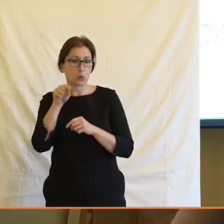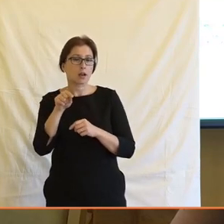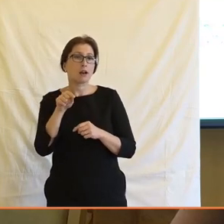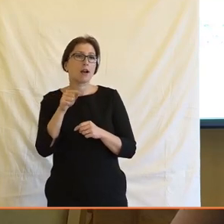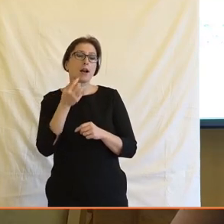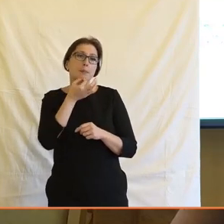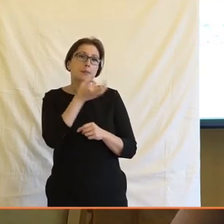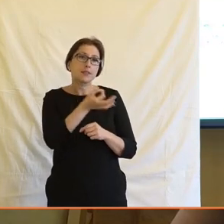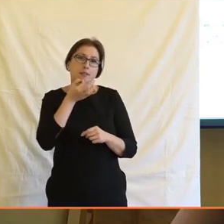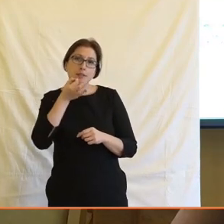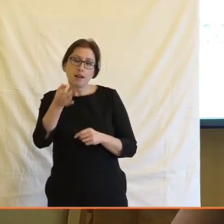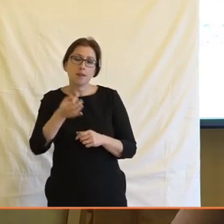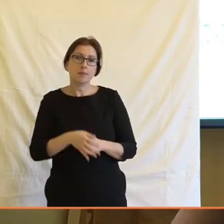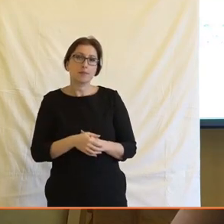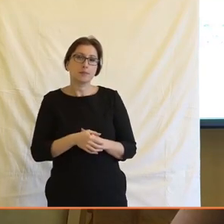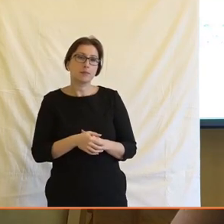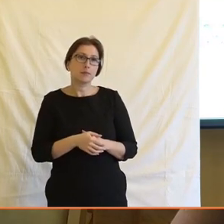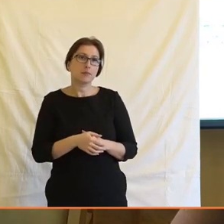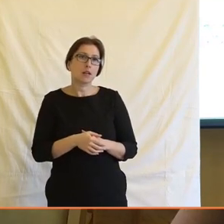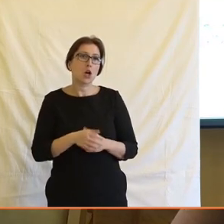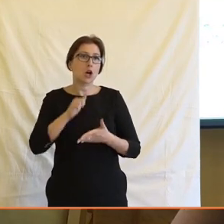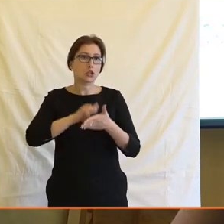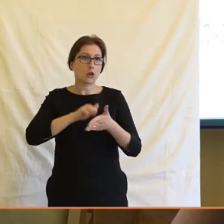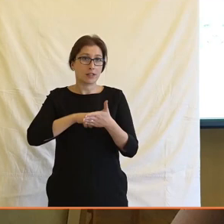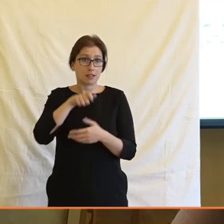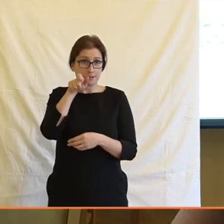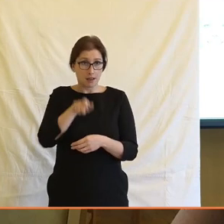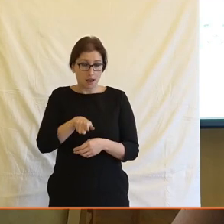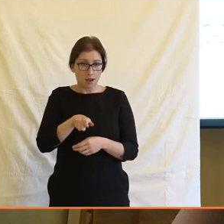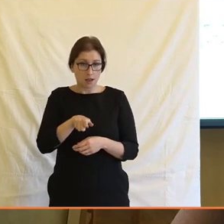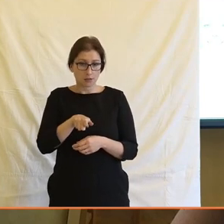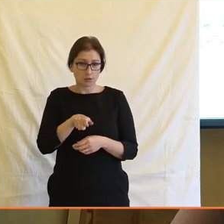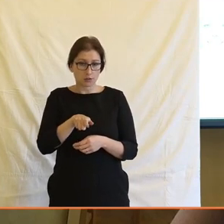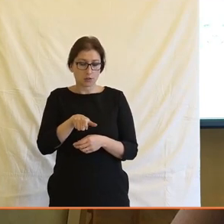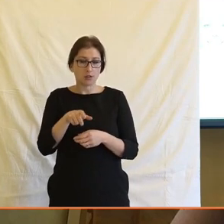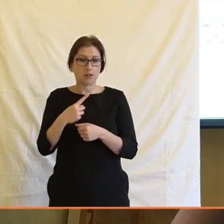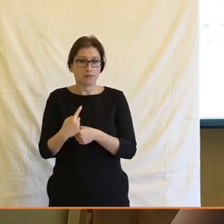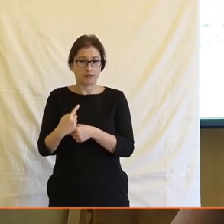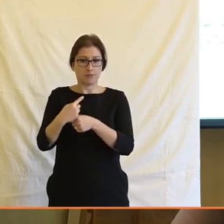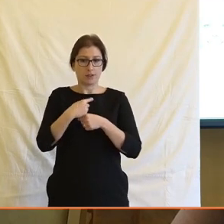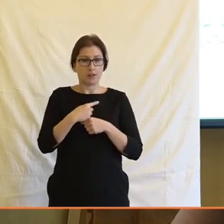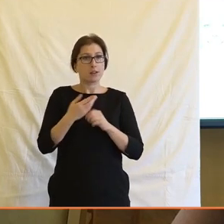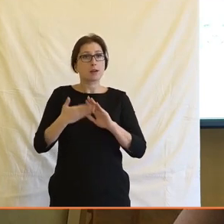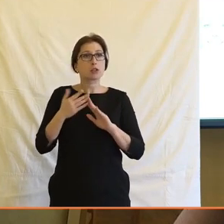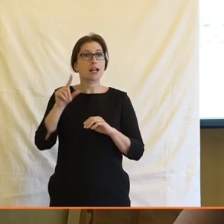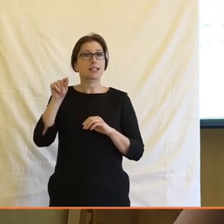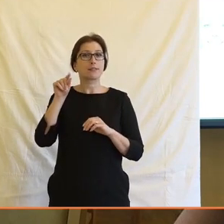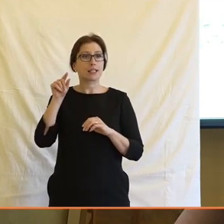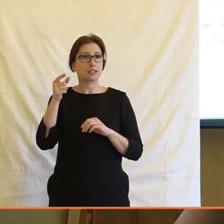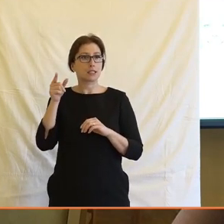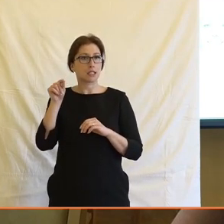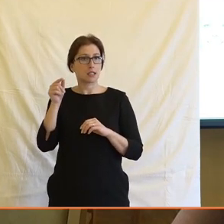vlastně ohledně novinářskou práci. Fakt, že na Twitteru jsou